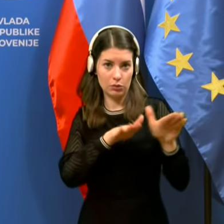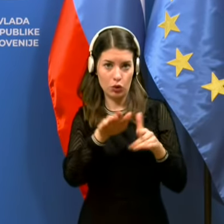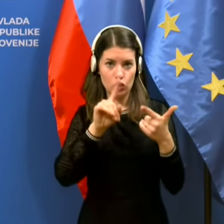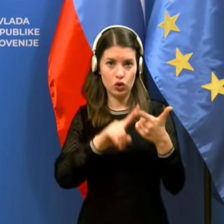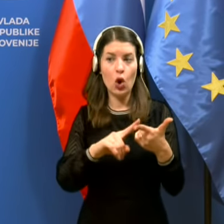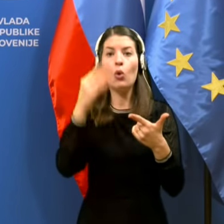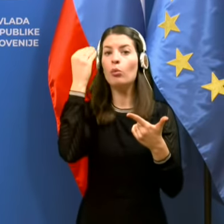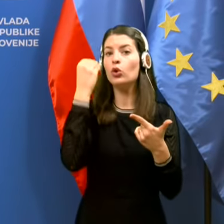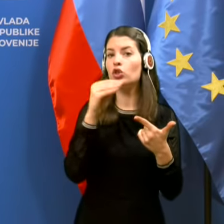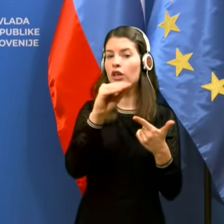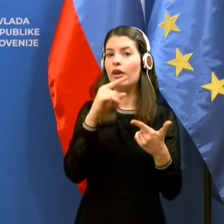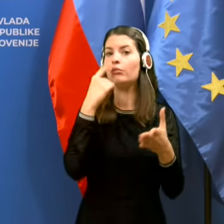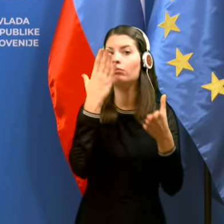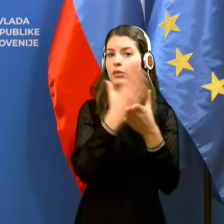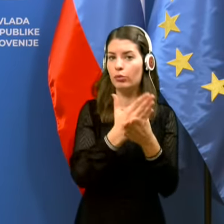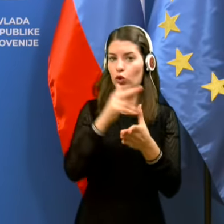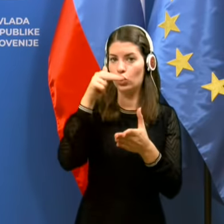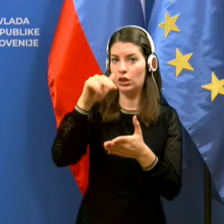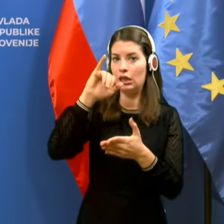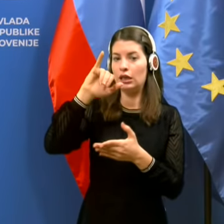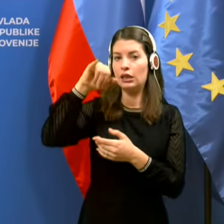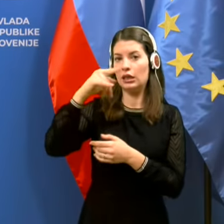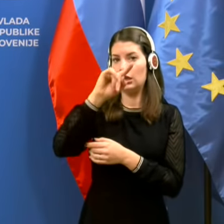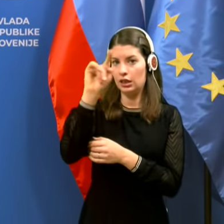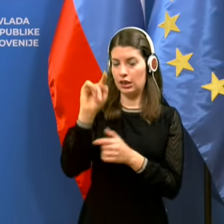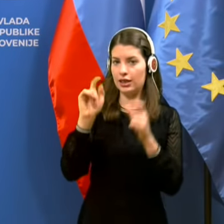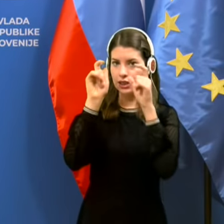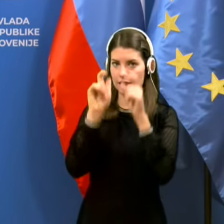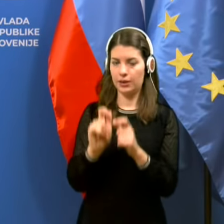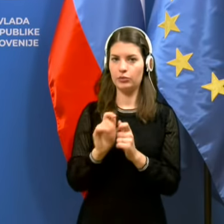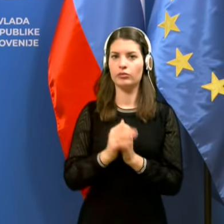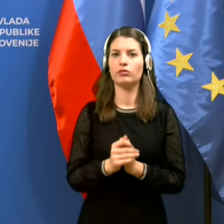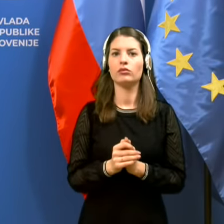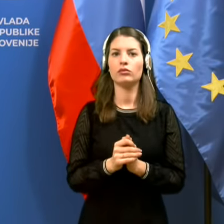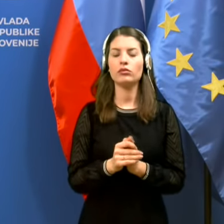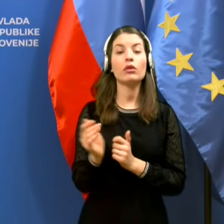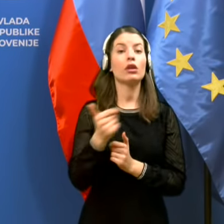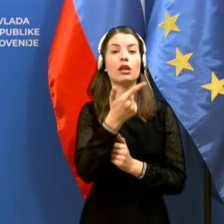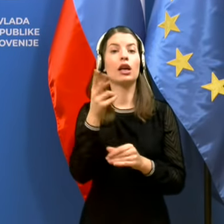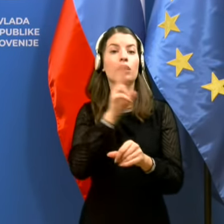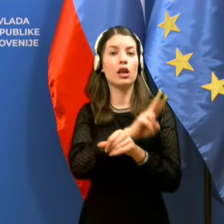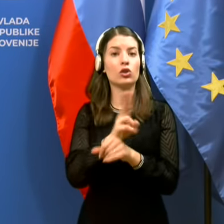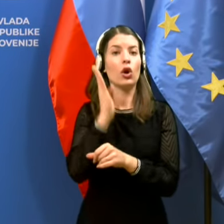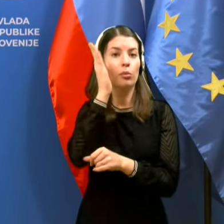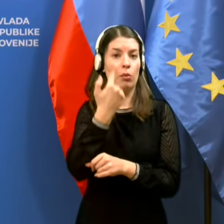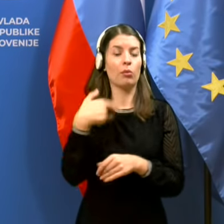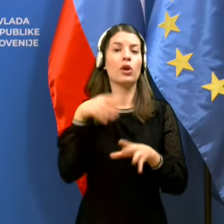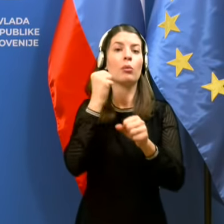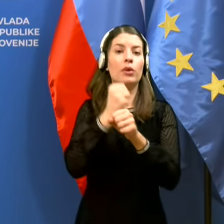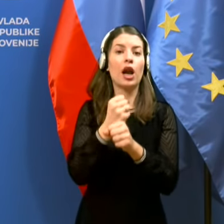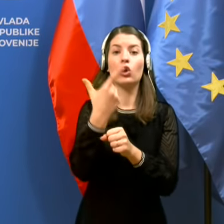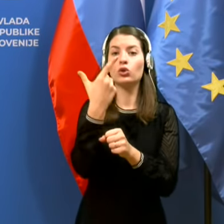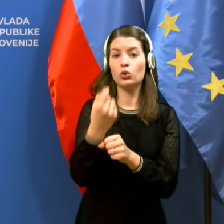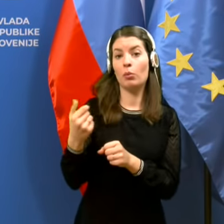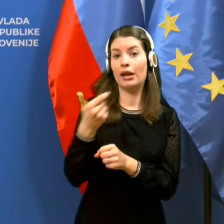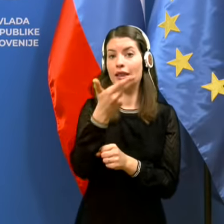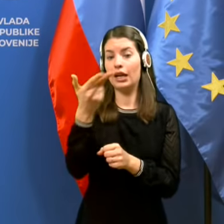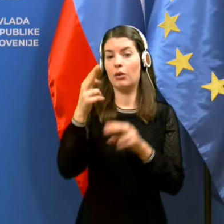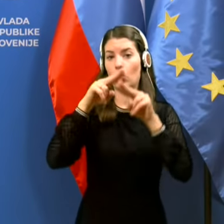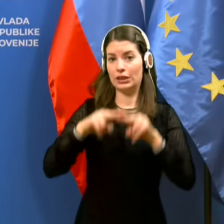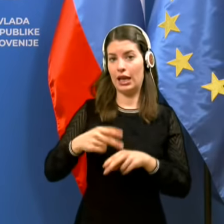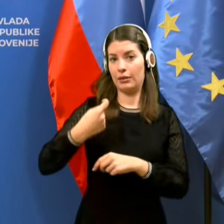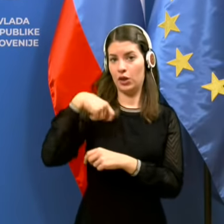priporočil Nacionalnega inštituta za javno zdravje. Nekatere nadzore pa bomo opravljali tudi skupaj z nekaterimi ostalimi